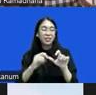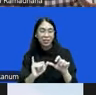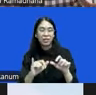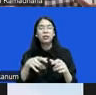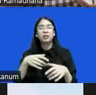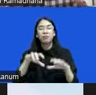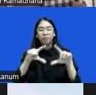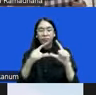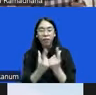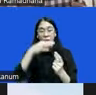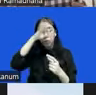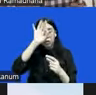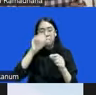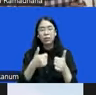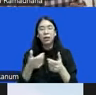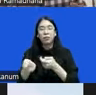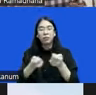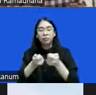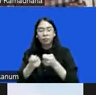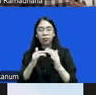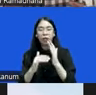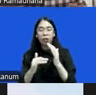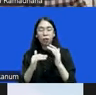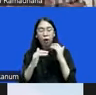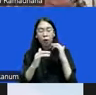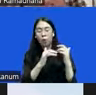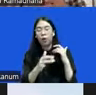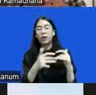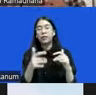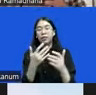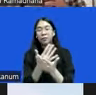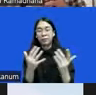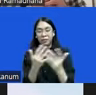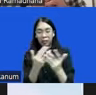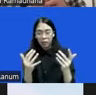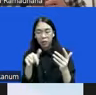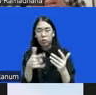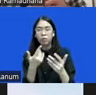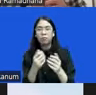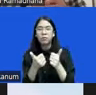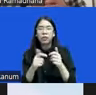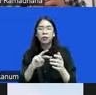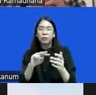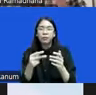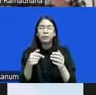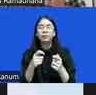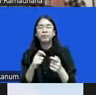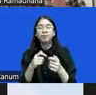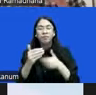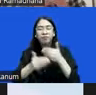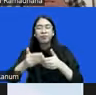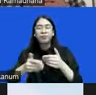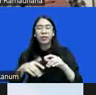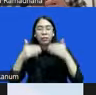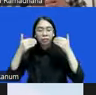masyarakat dan memang berangkat dari permasalahan atau realita yang terjadi di tubuh kepolisian. Mereka saja